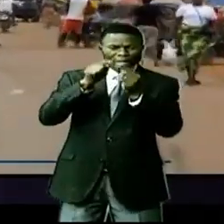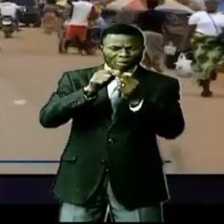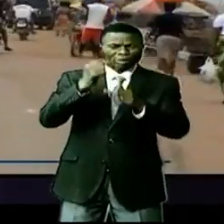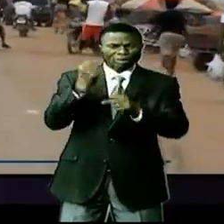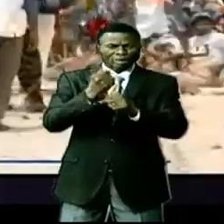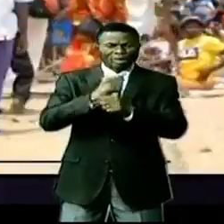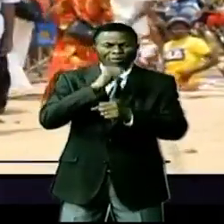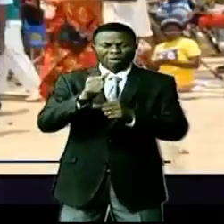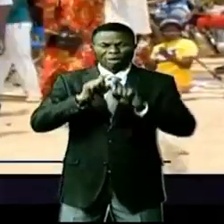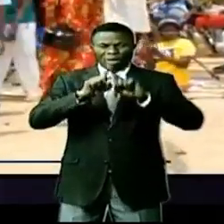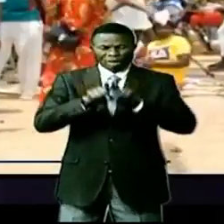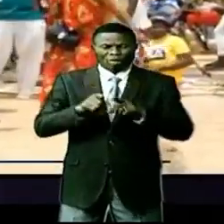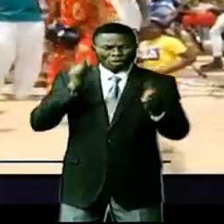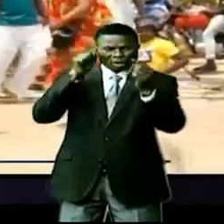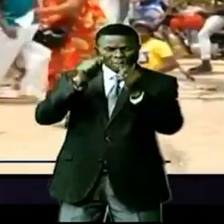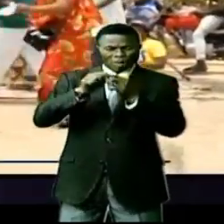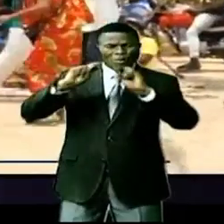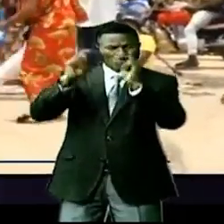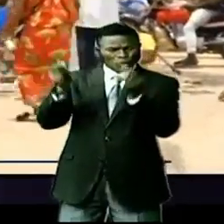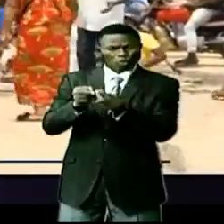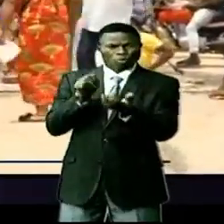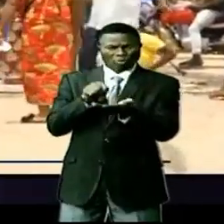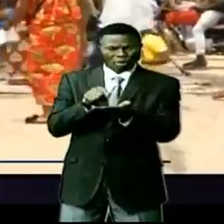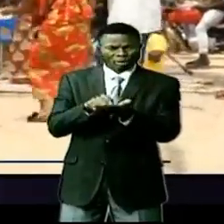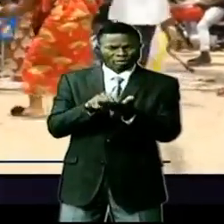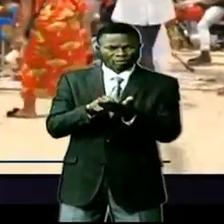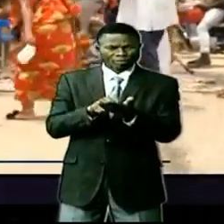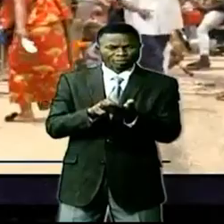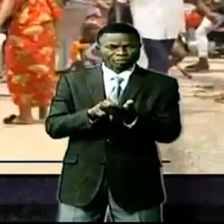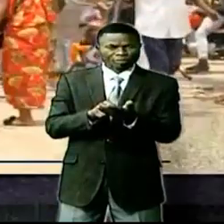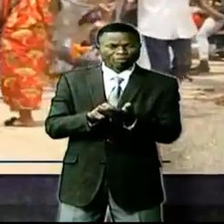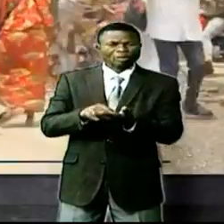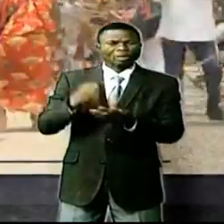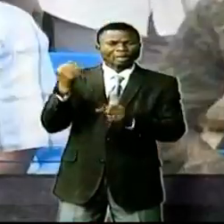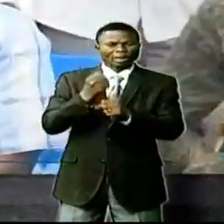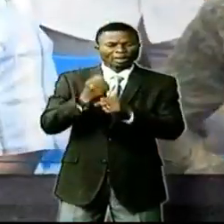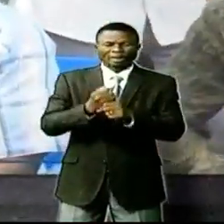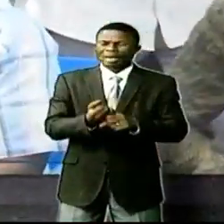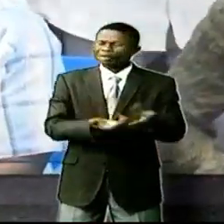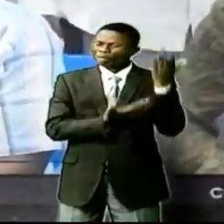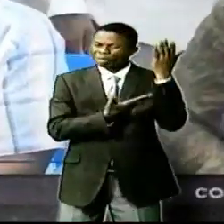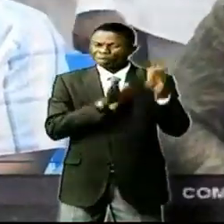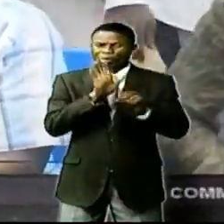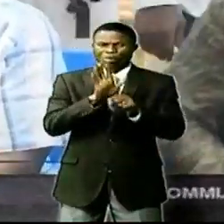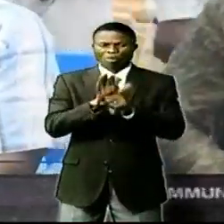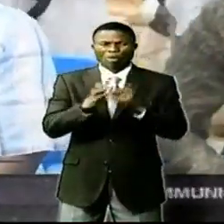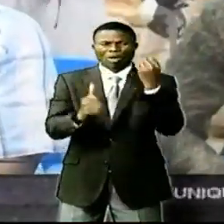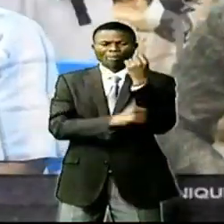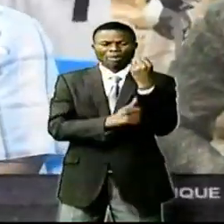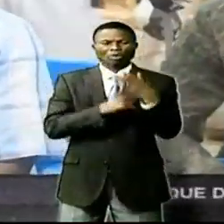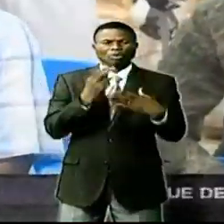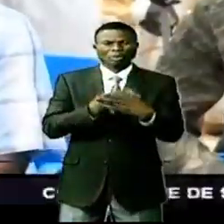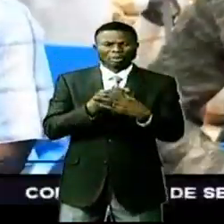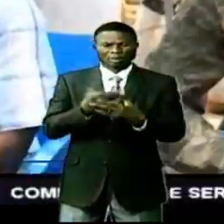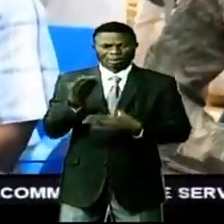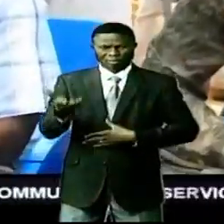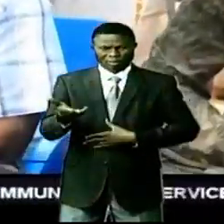mission, mais aussi l'objectif de cette organisation. laquelle oeuvre pour le bien-être de personnes vivant avec handicap.